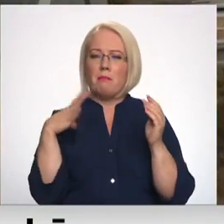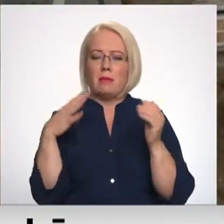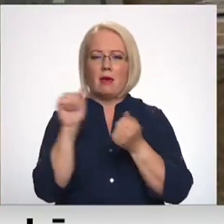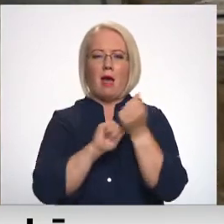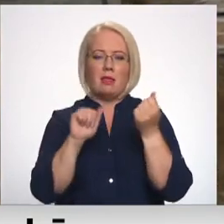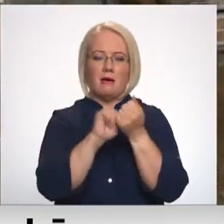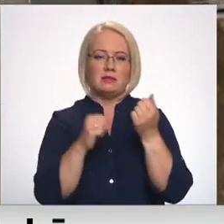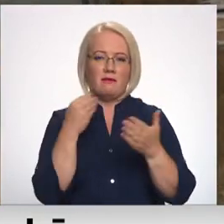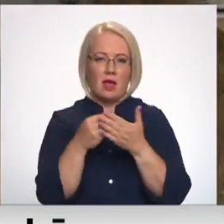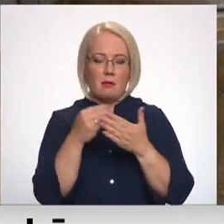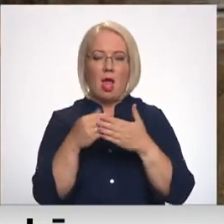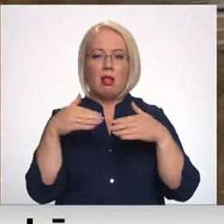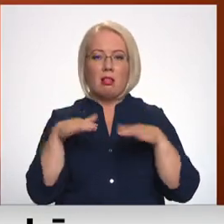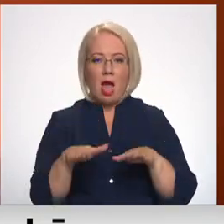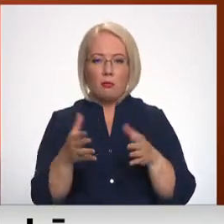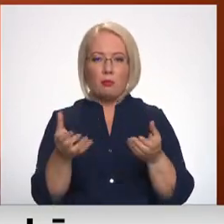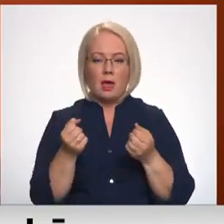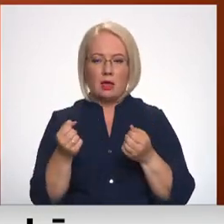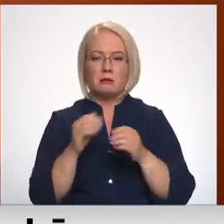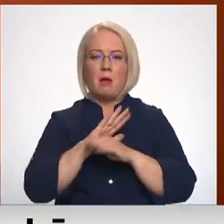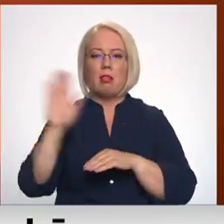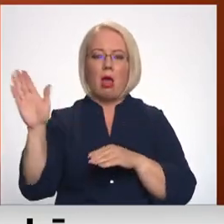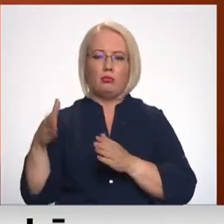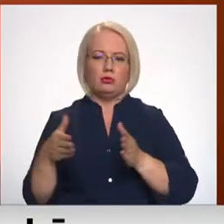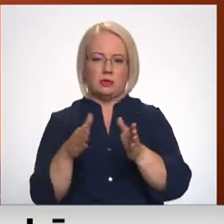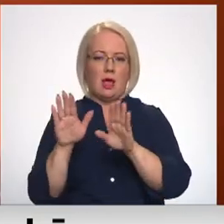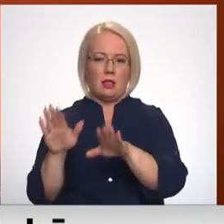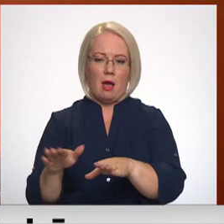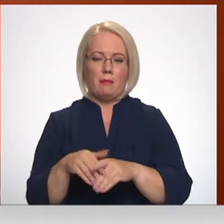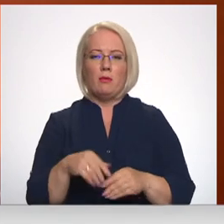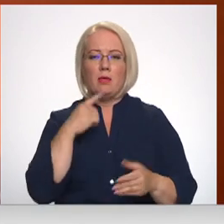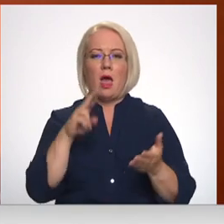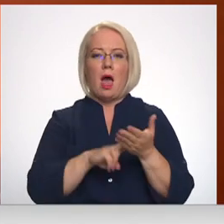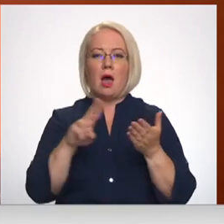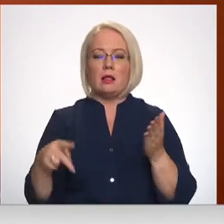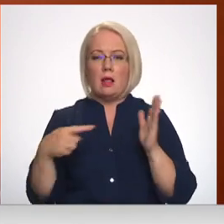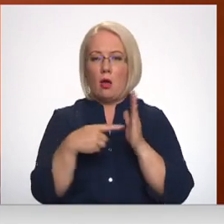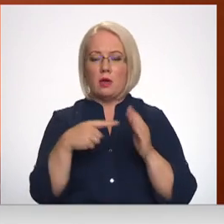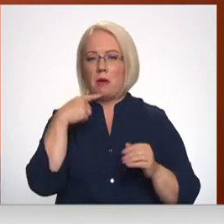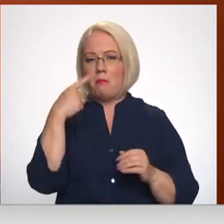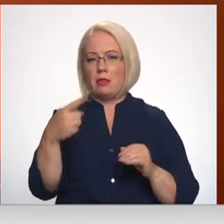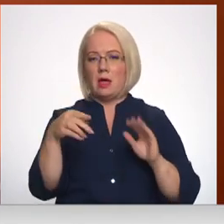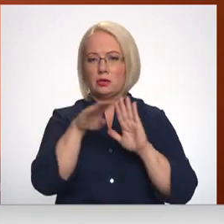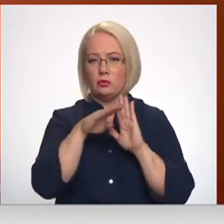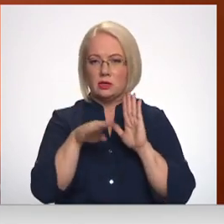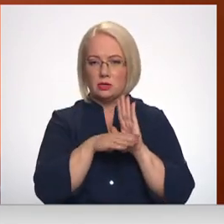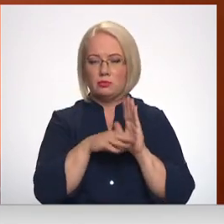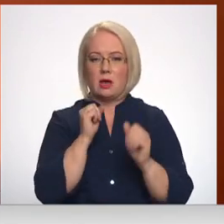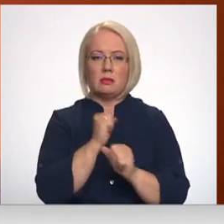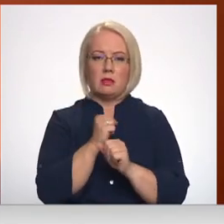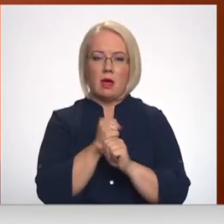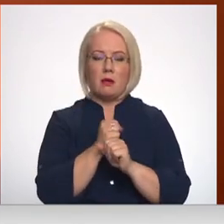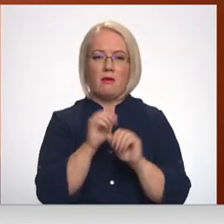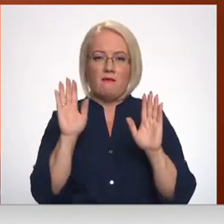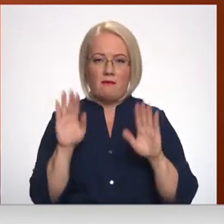tomēr lēmums pieņems par labu ceļam. Atļaujā ir ietverts nosacījums, ka darbība var